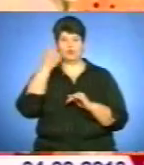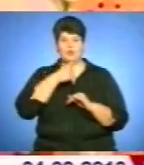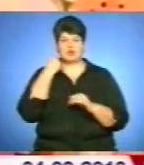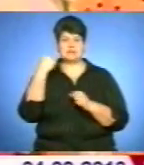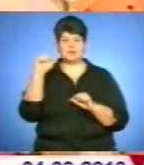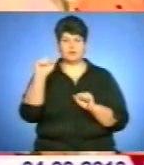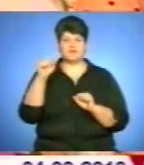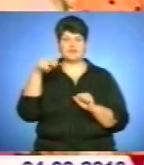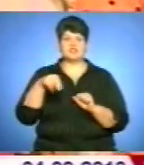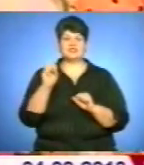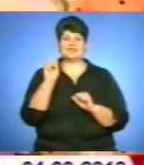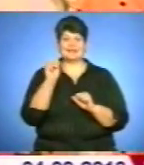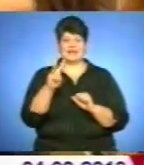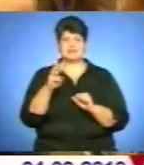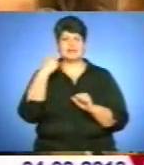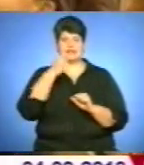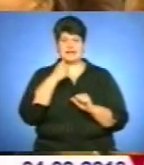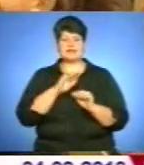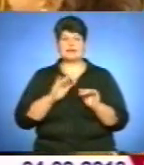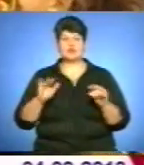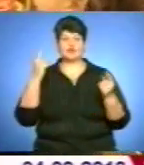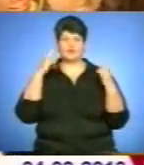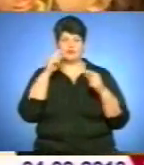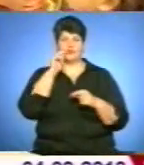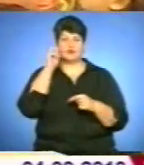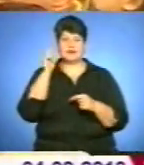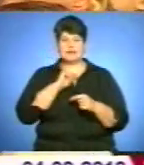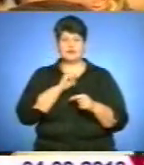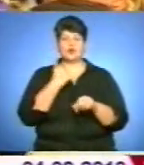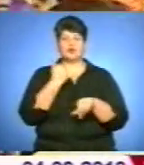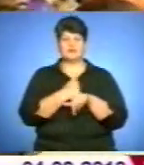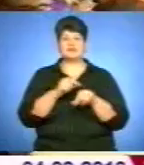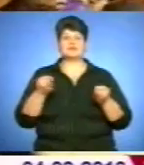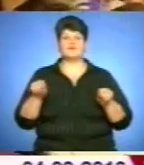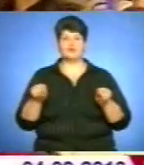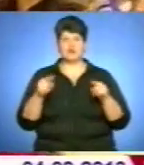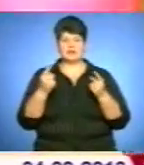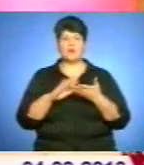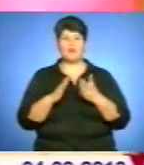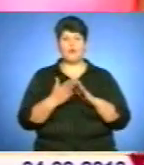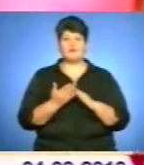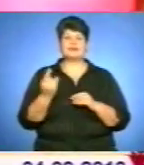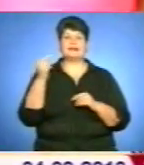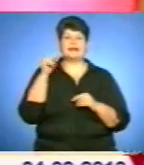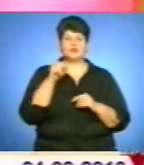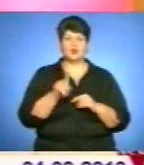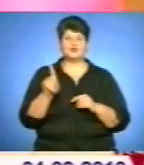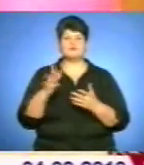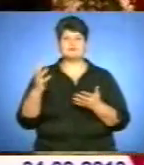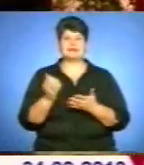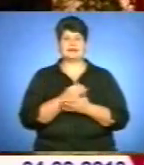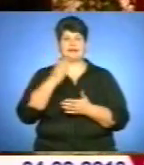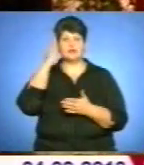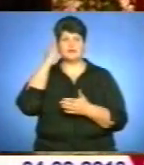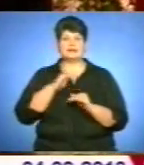рік дитячої творчості в Україні. Чи не найголовніше – створити у кожному населеному пункті умови для того, щоби знайти здібних дітей і